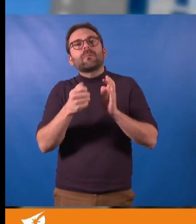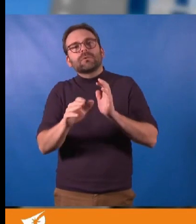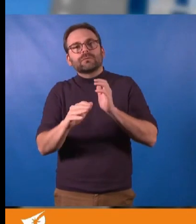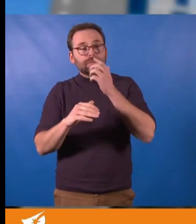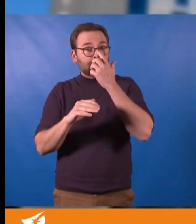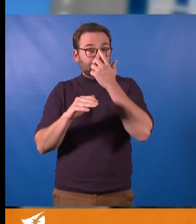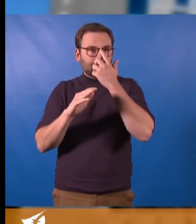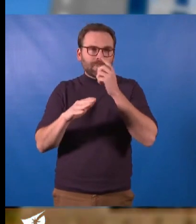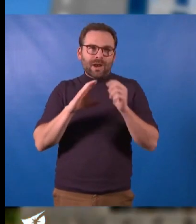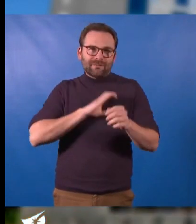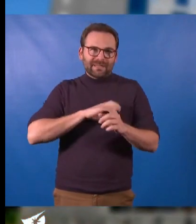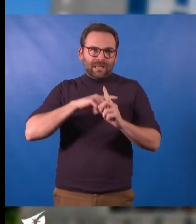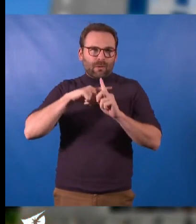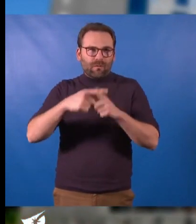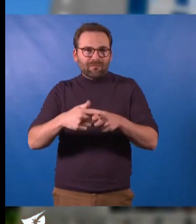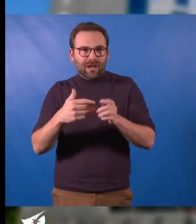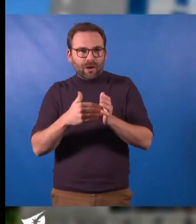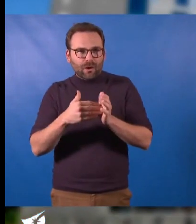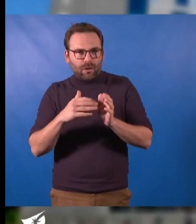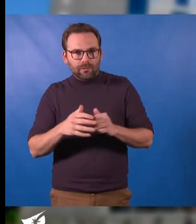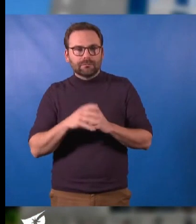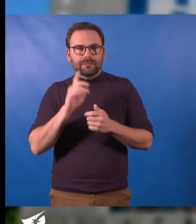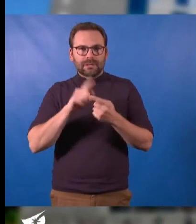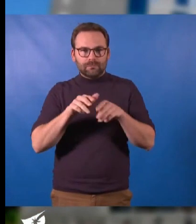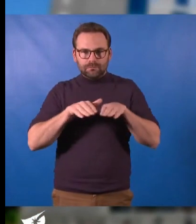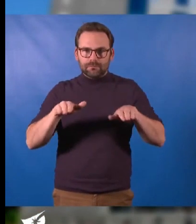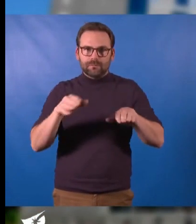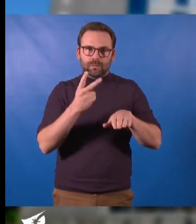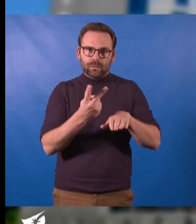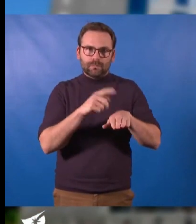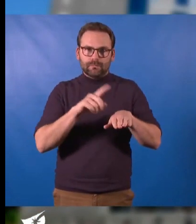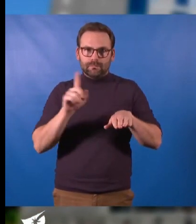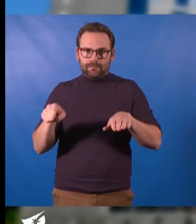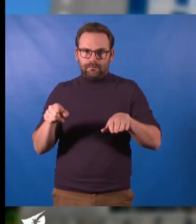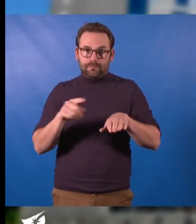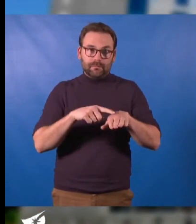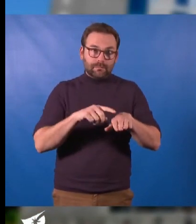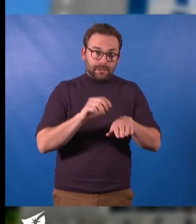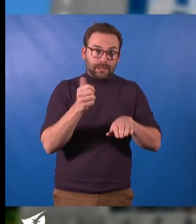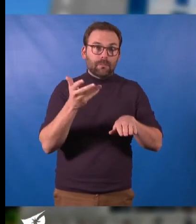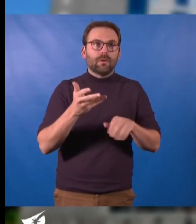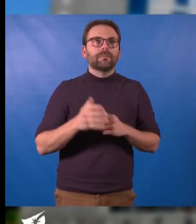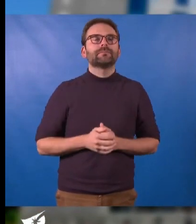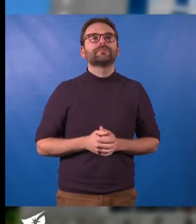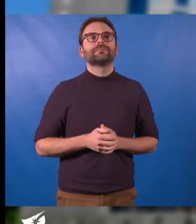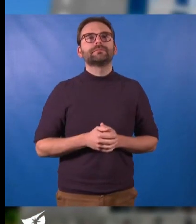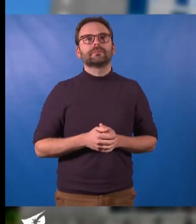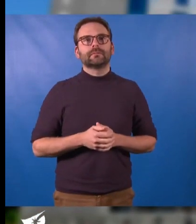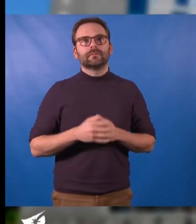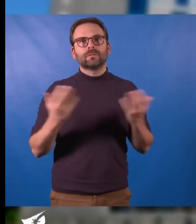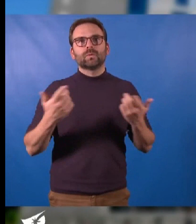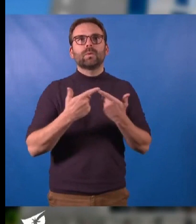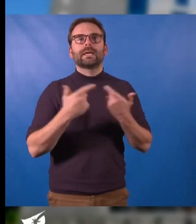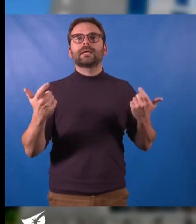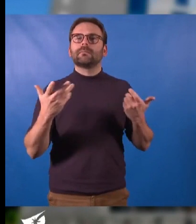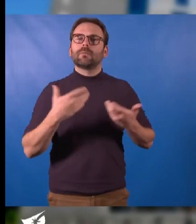de convaincre. Sur deux aspects. D'abord, quand nous ouvrons un équipement de